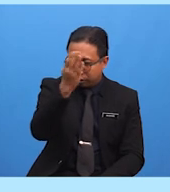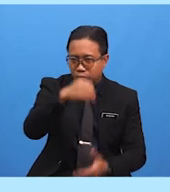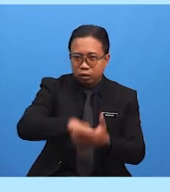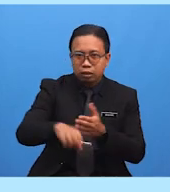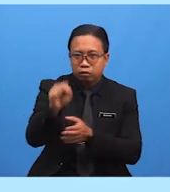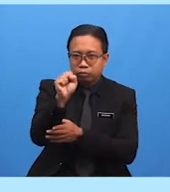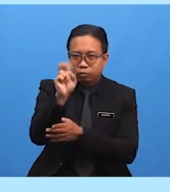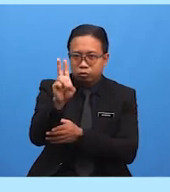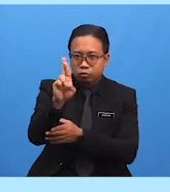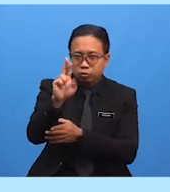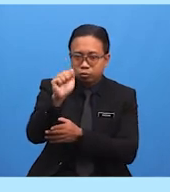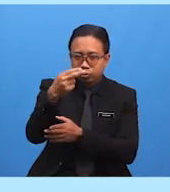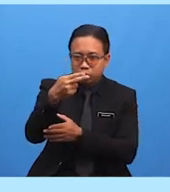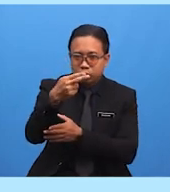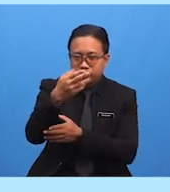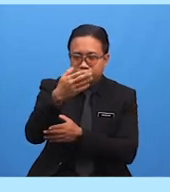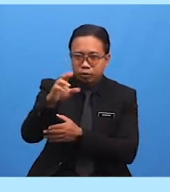Quraish ayat 2